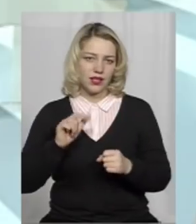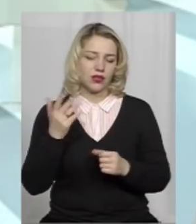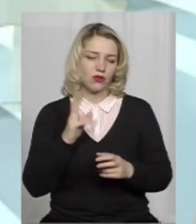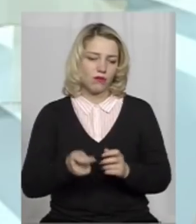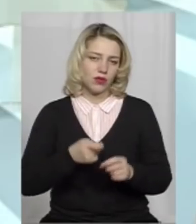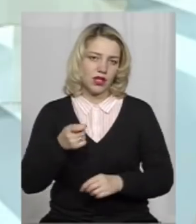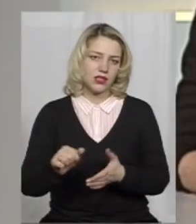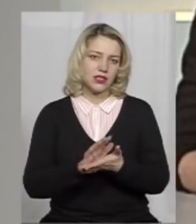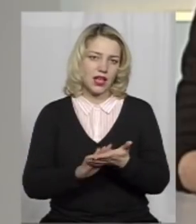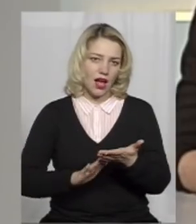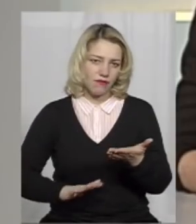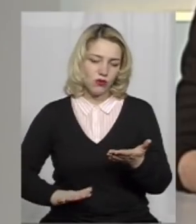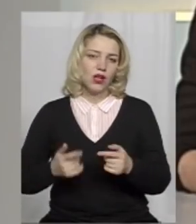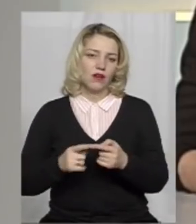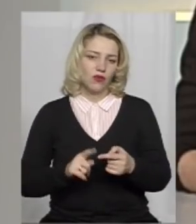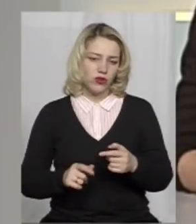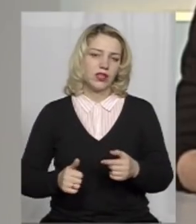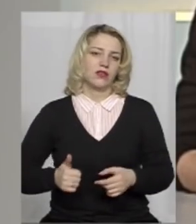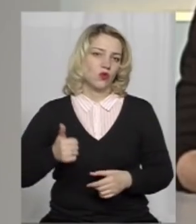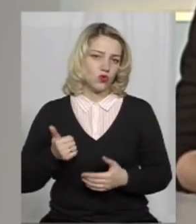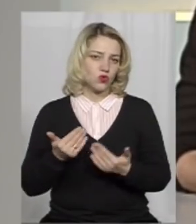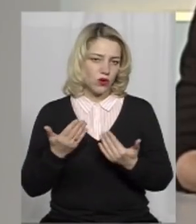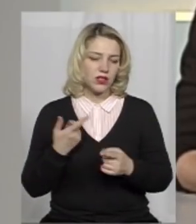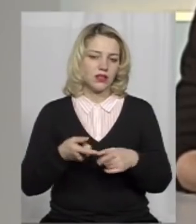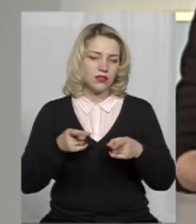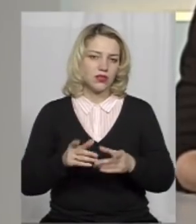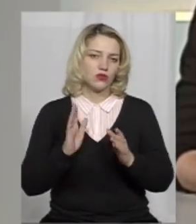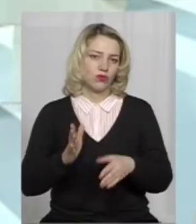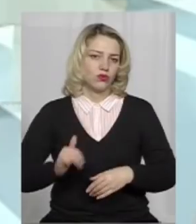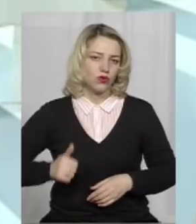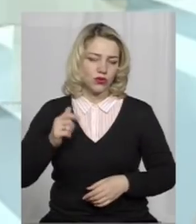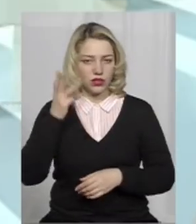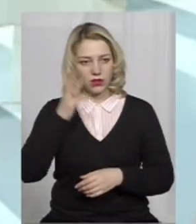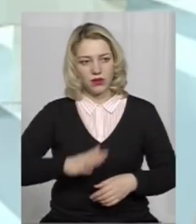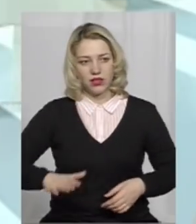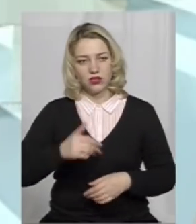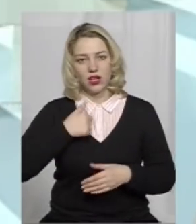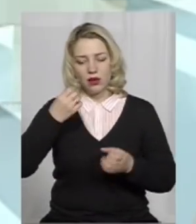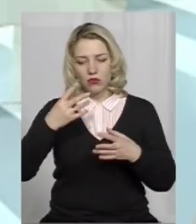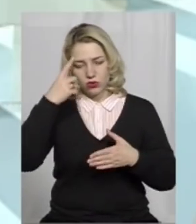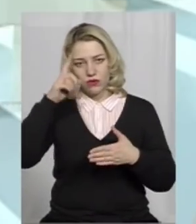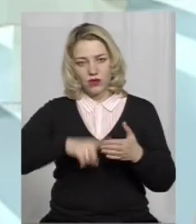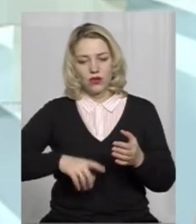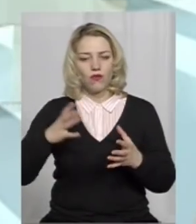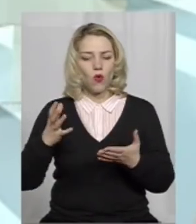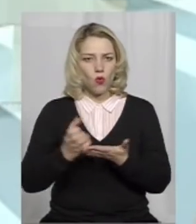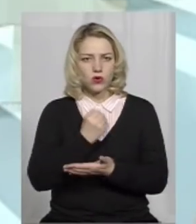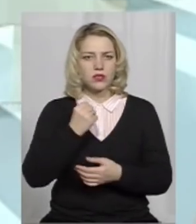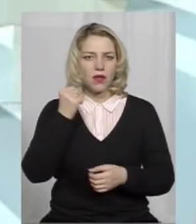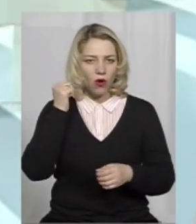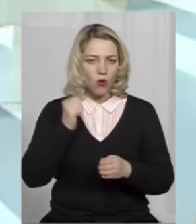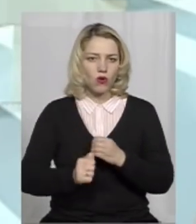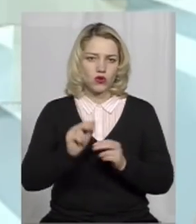які подали заяву, вони достойні. Це дійсно буде гордість Хмельниччини. І я просто вірю в успіх кожного вчителя.